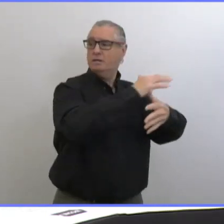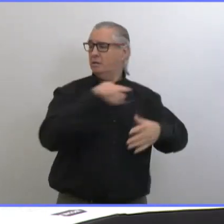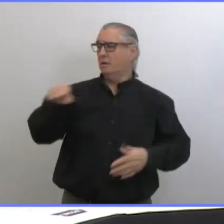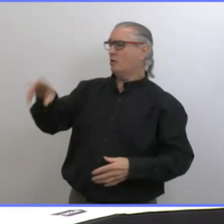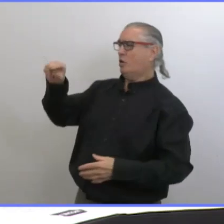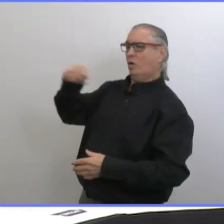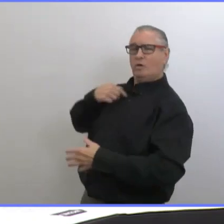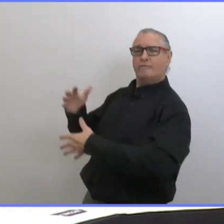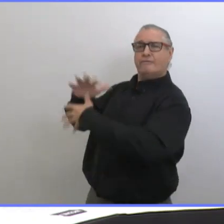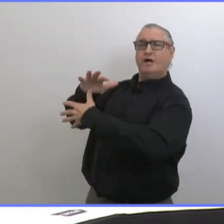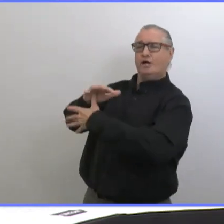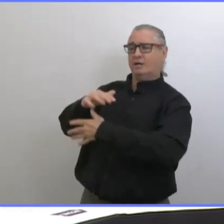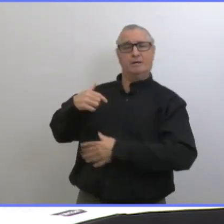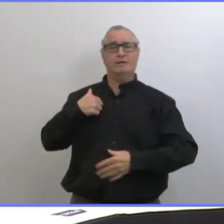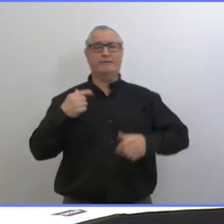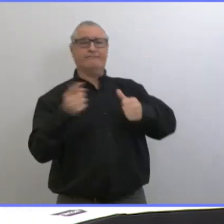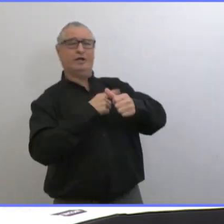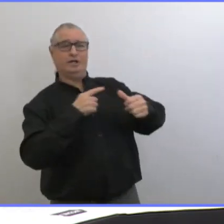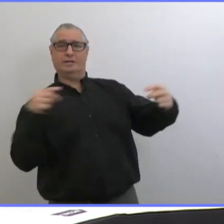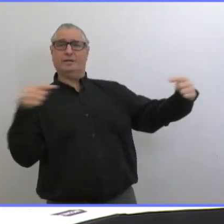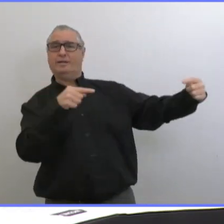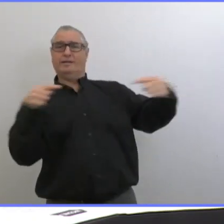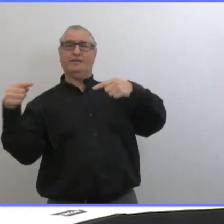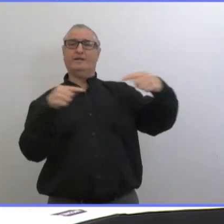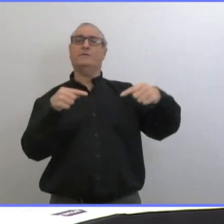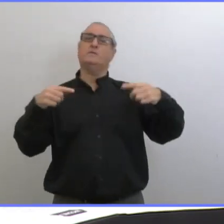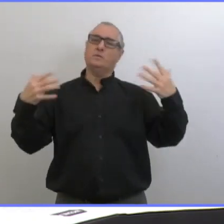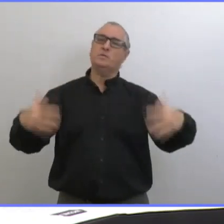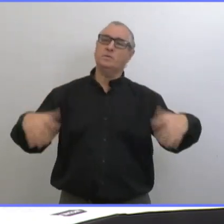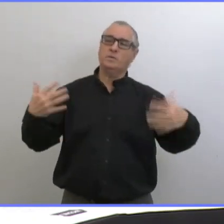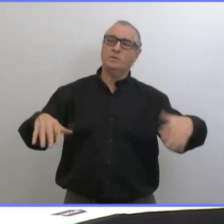On a analysé quelle approche a